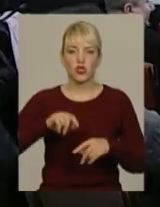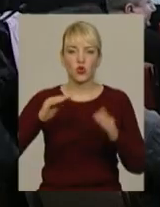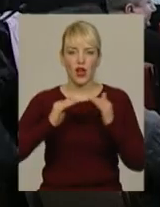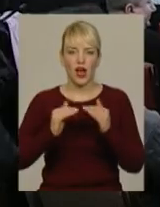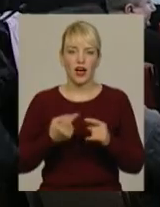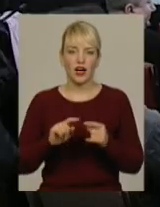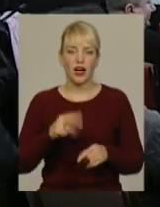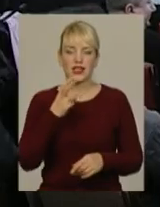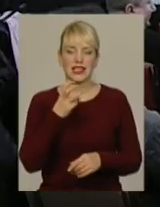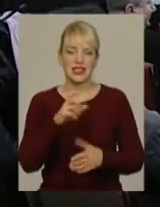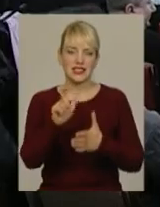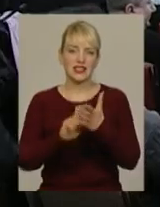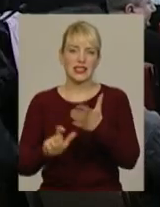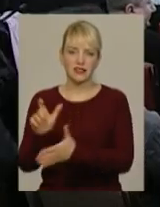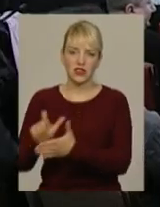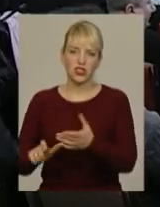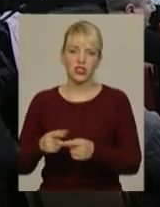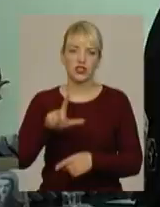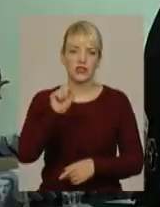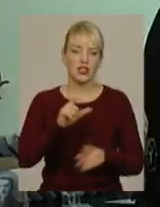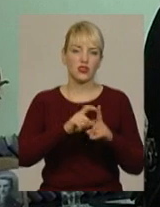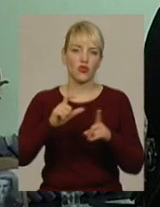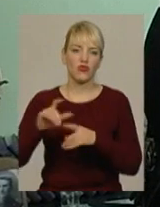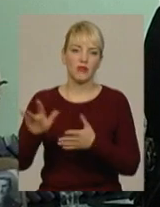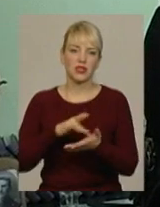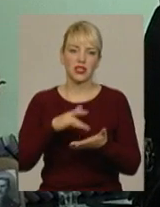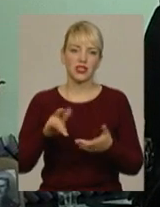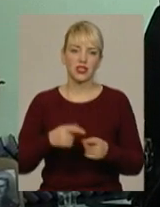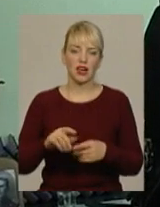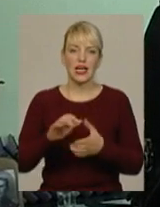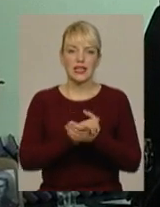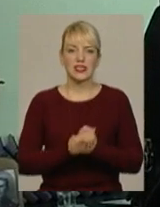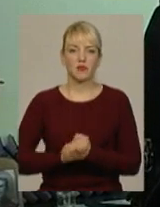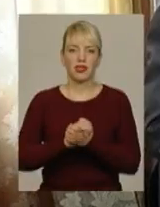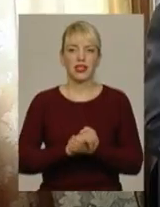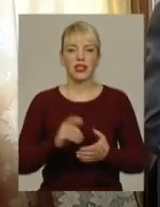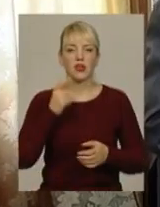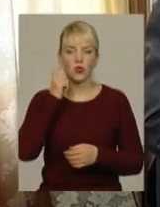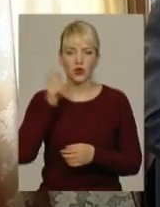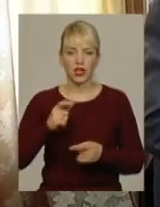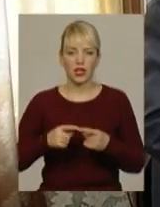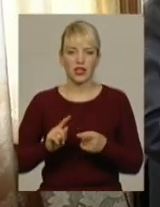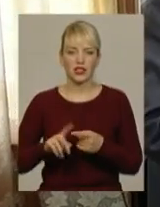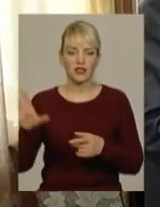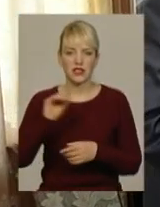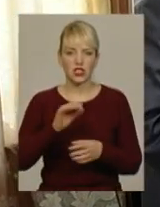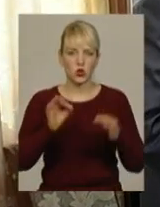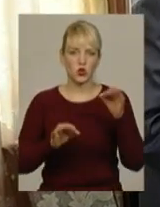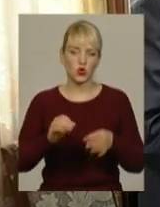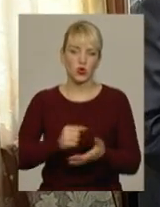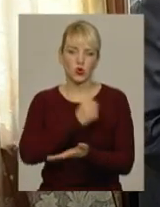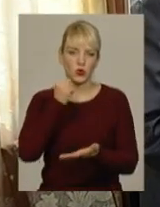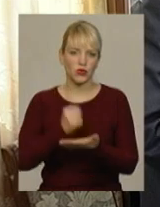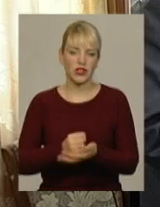виданні три сотні поезій. За словами секретаря спілки письменників України Михайла Шевченка, журі одностайно ухвалило